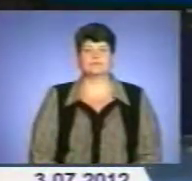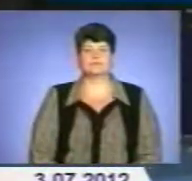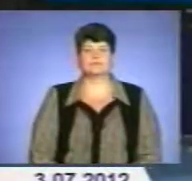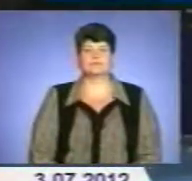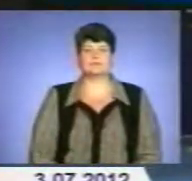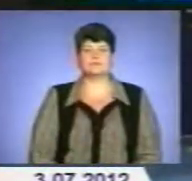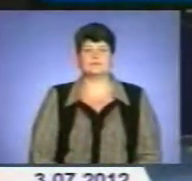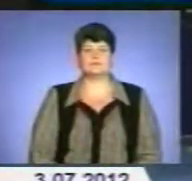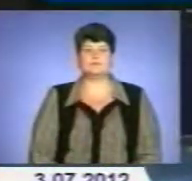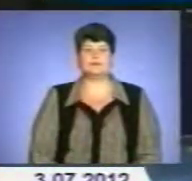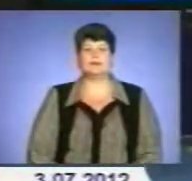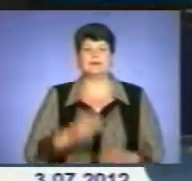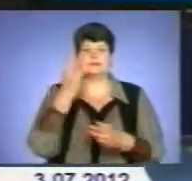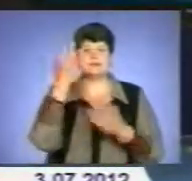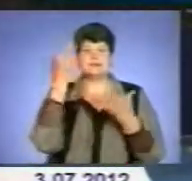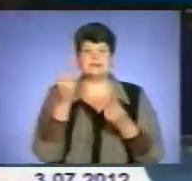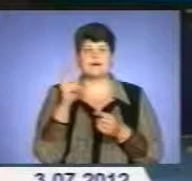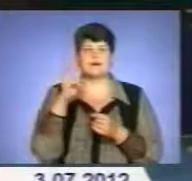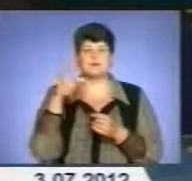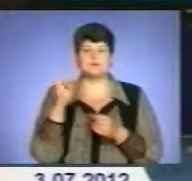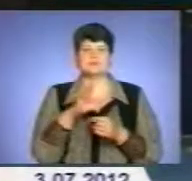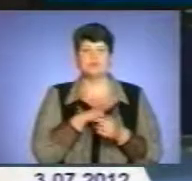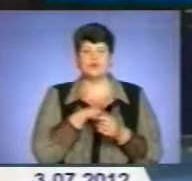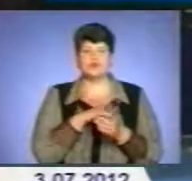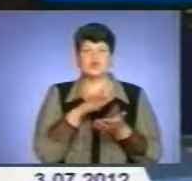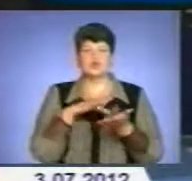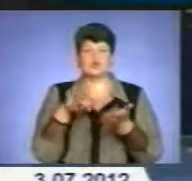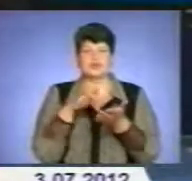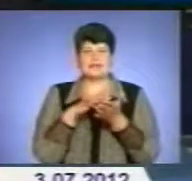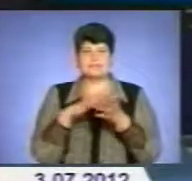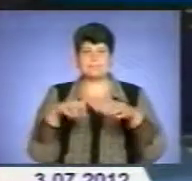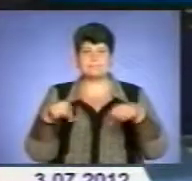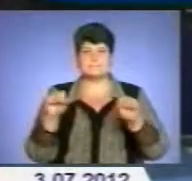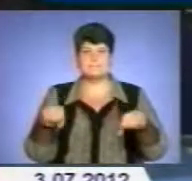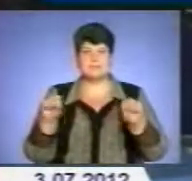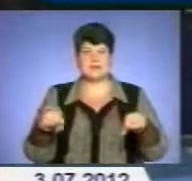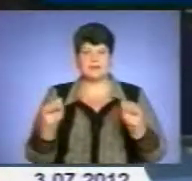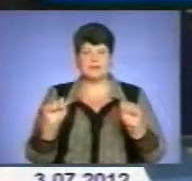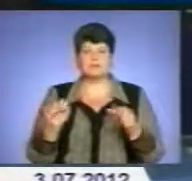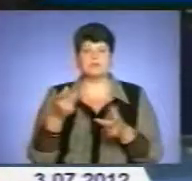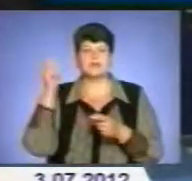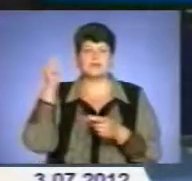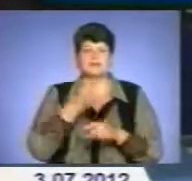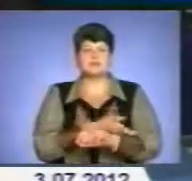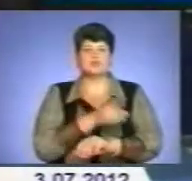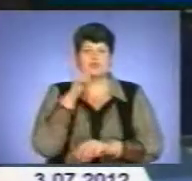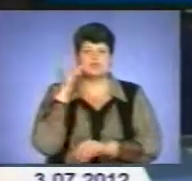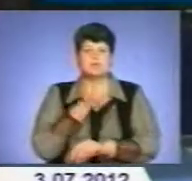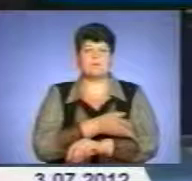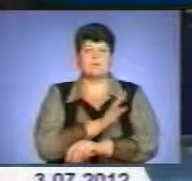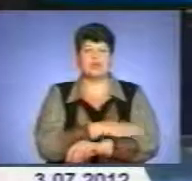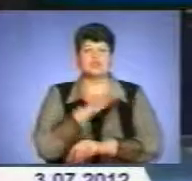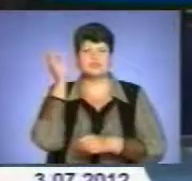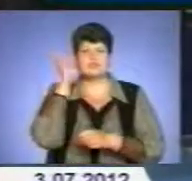Три дні Кременець був столицею байкерів. На мотозліт приїхали байкери з Росії, Білорусі, Польщі, Німеччини та різних областей